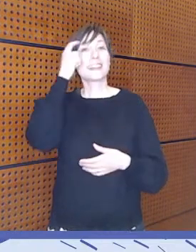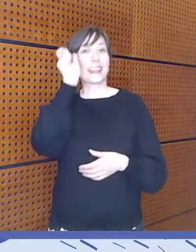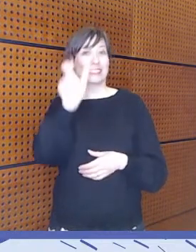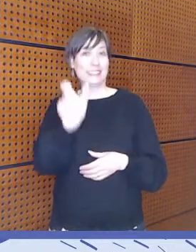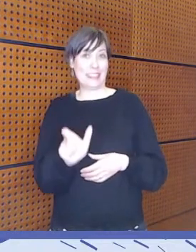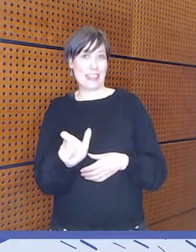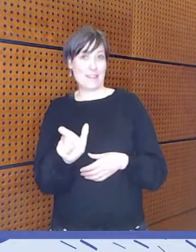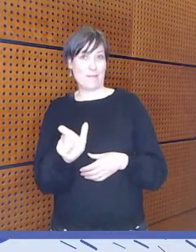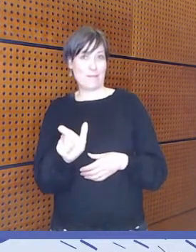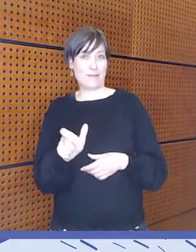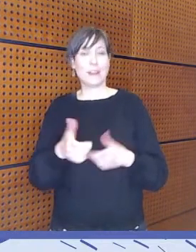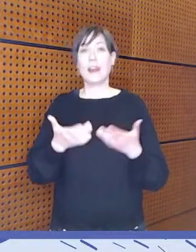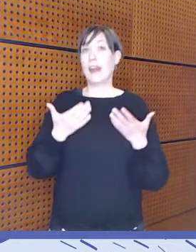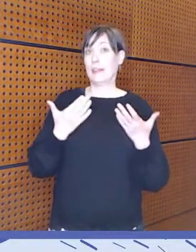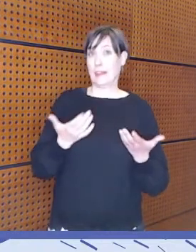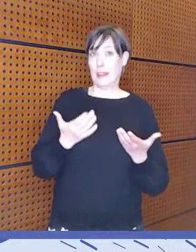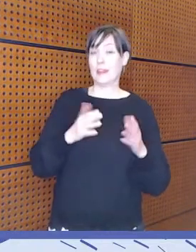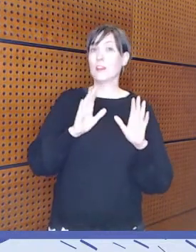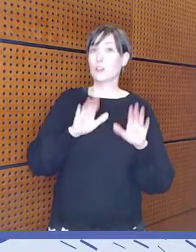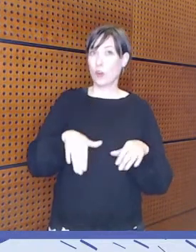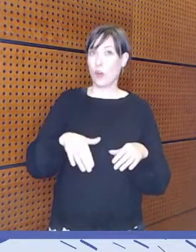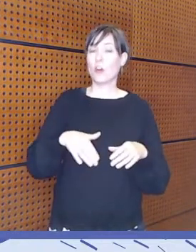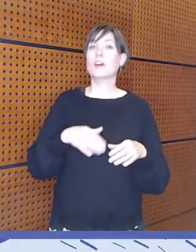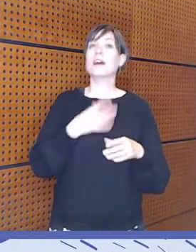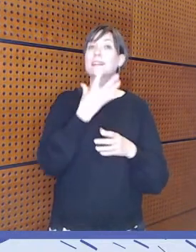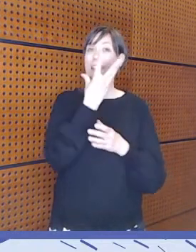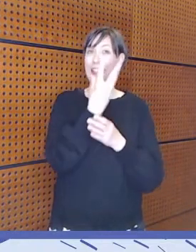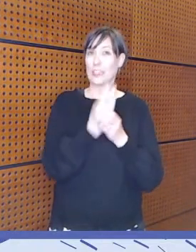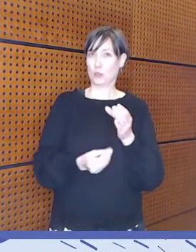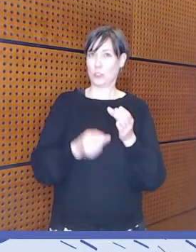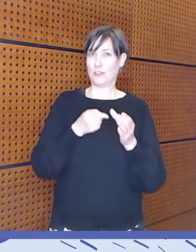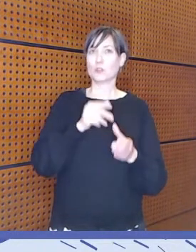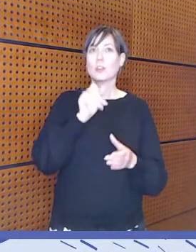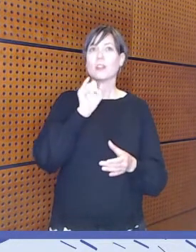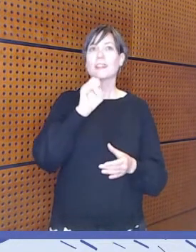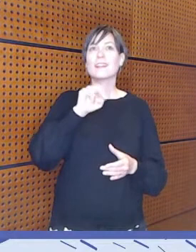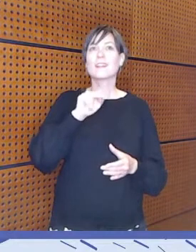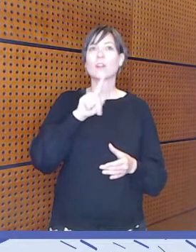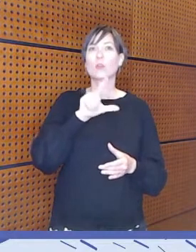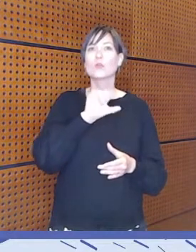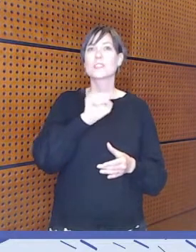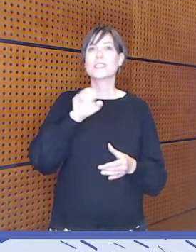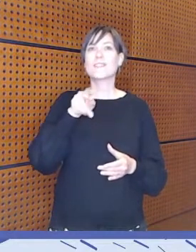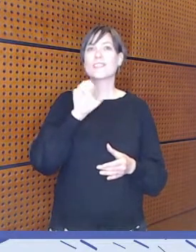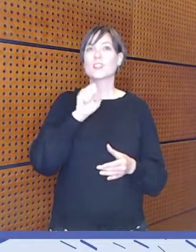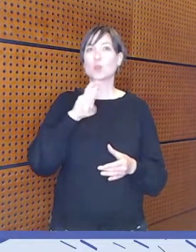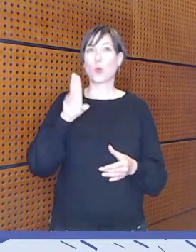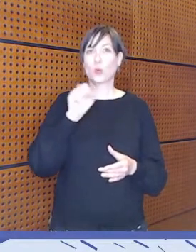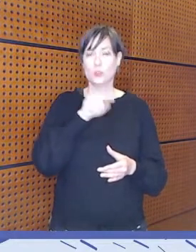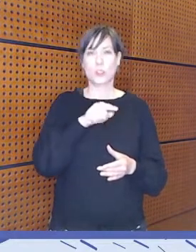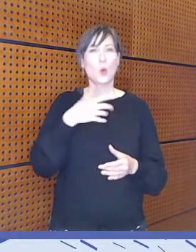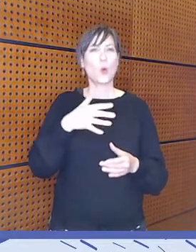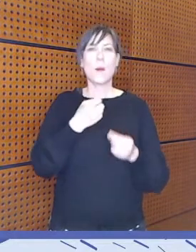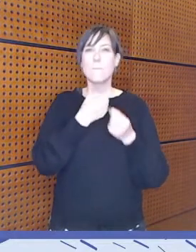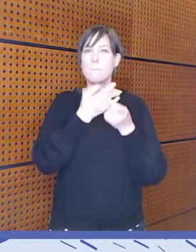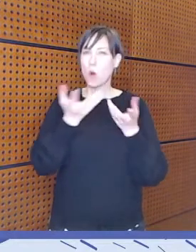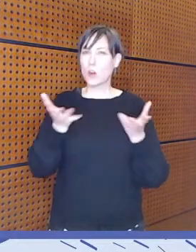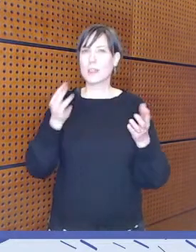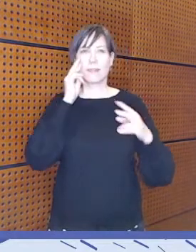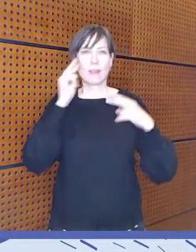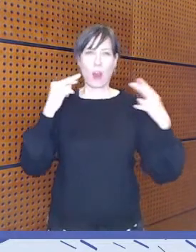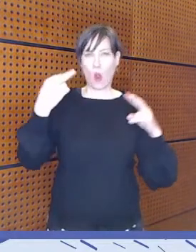saatu selville, että inklusiivisuus on hyvin monitahoinen käsite. Sillä on